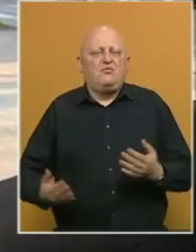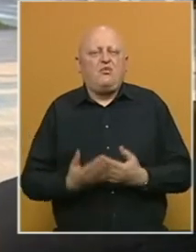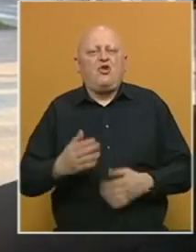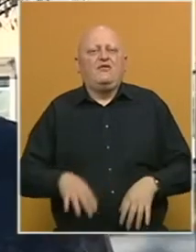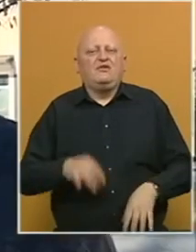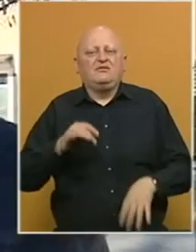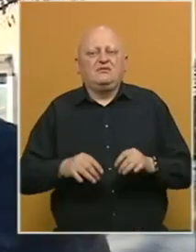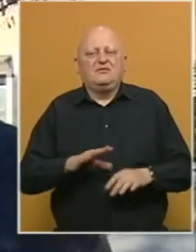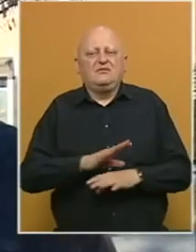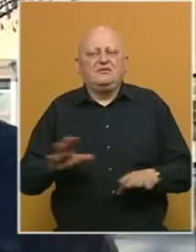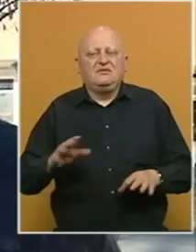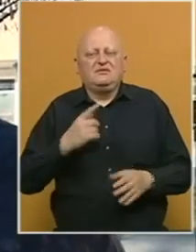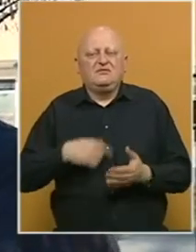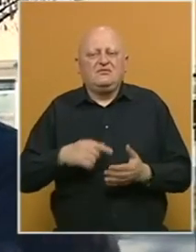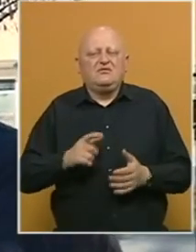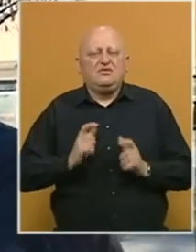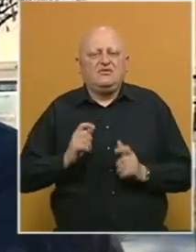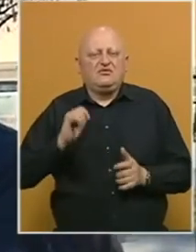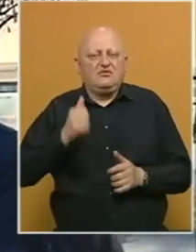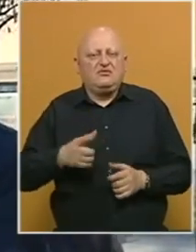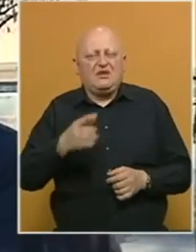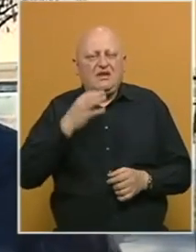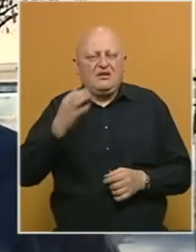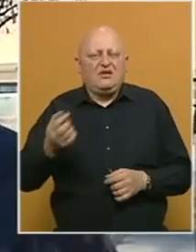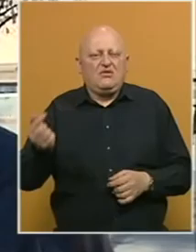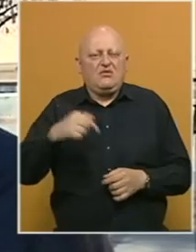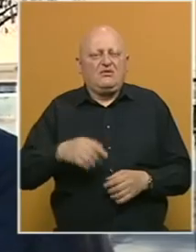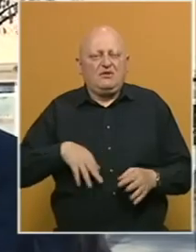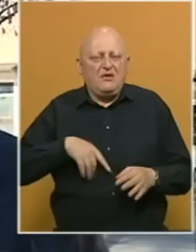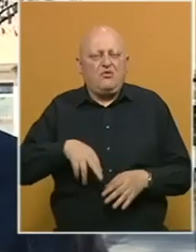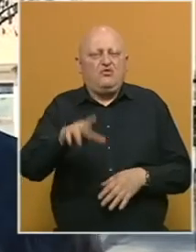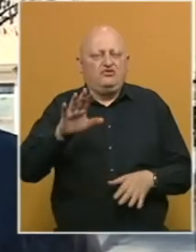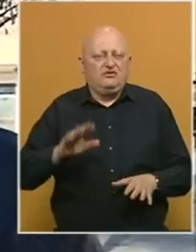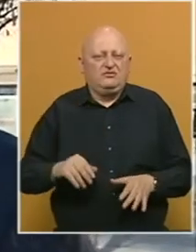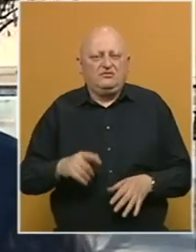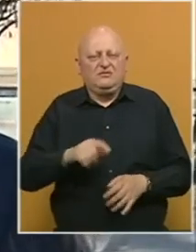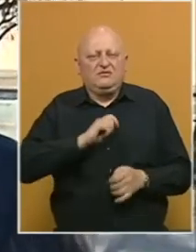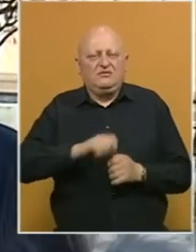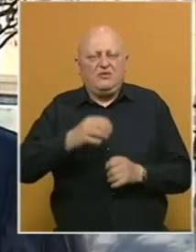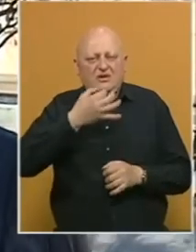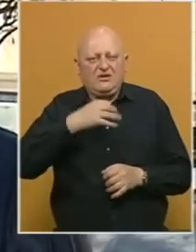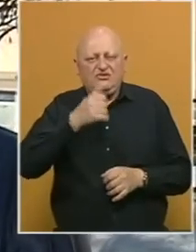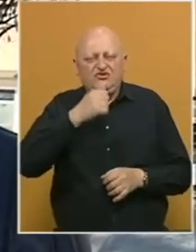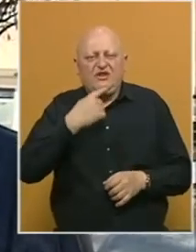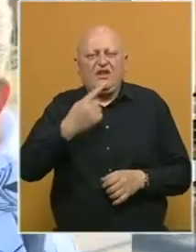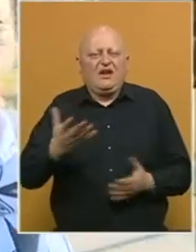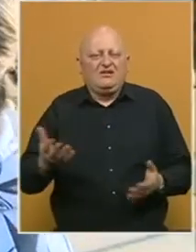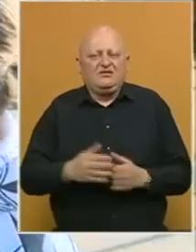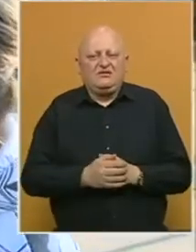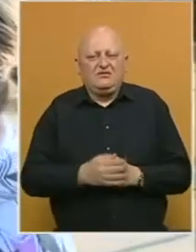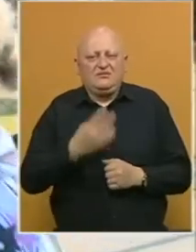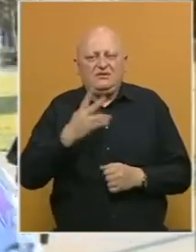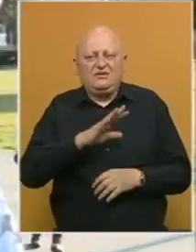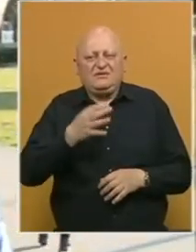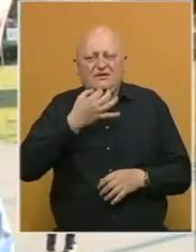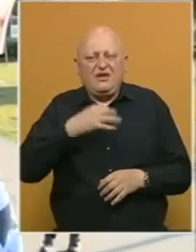izbore. Svi smo veseli i čekamo sutra jedva taj dan da dođe i da prođe i da pobije da je najbolji. Šta da kažem? Mi bi sve